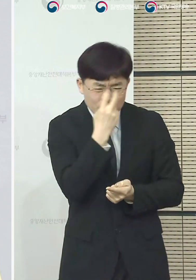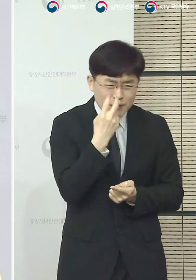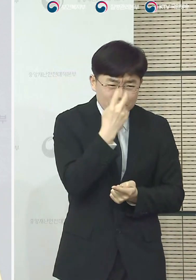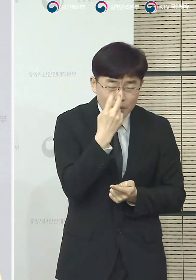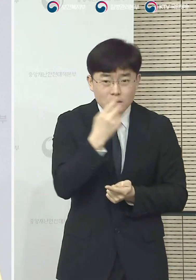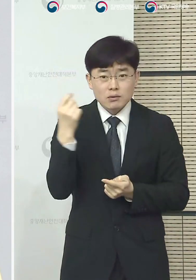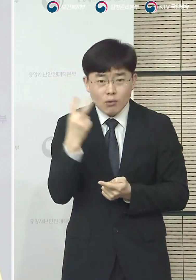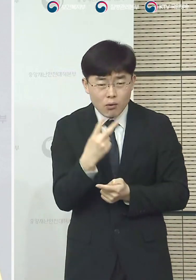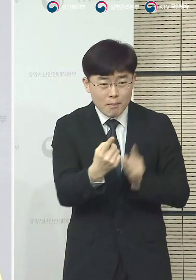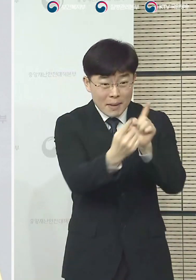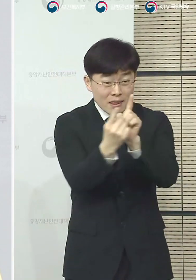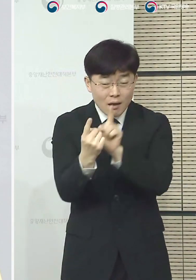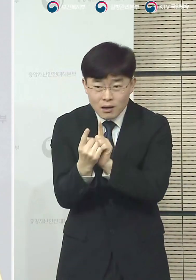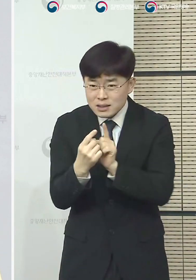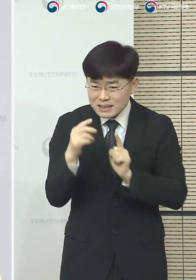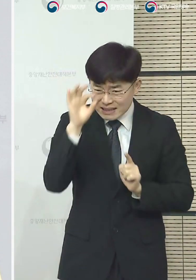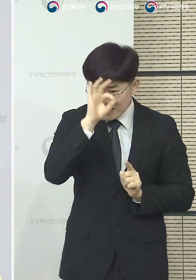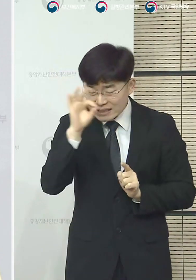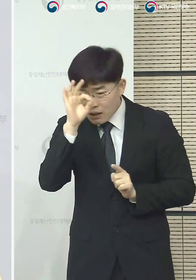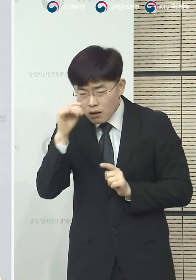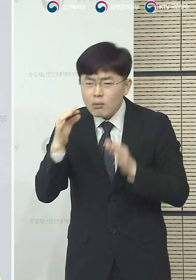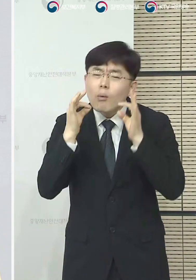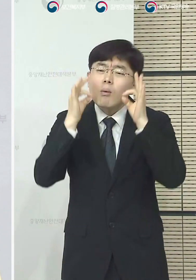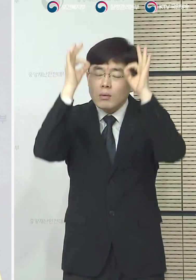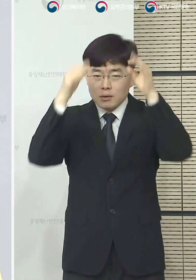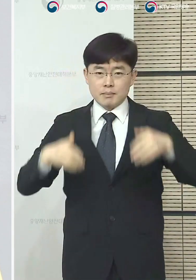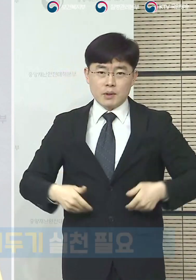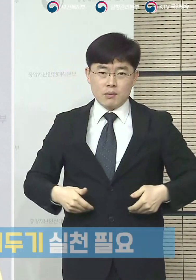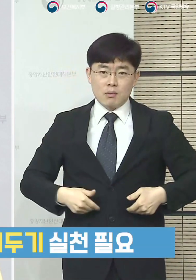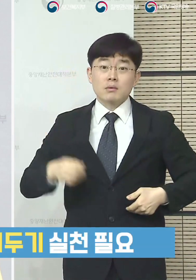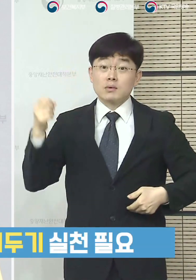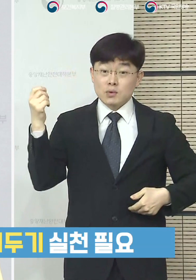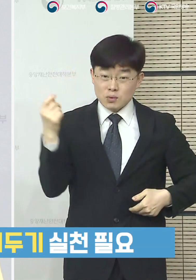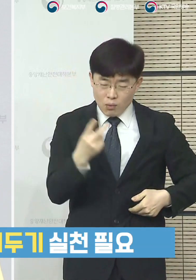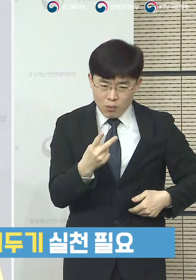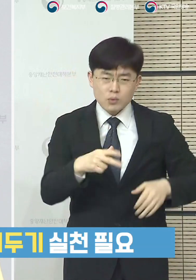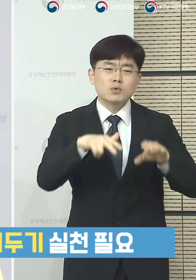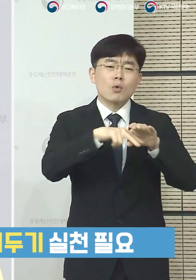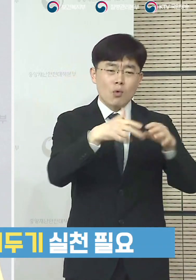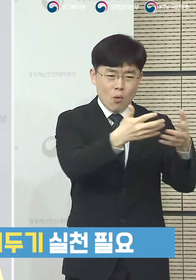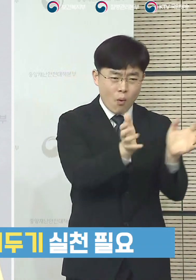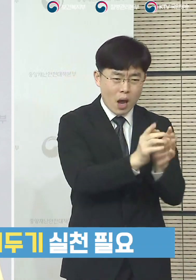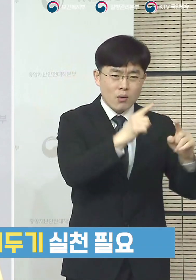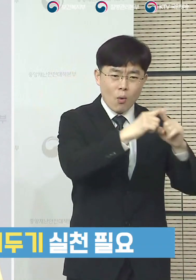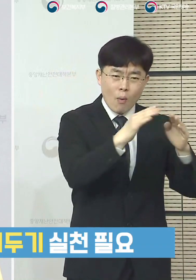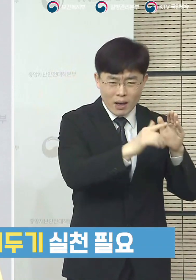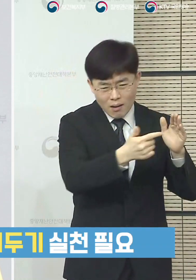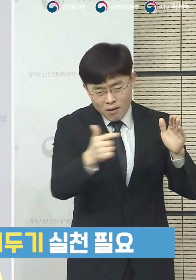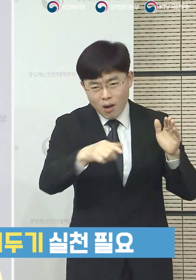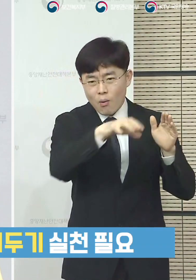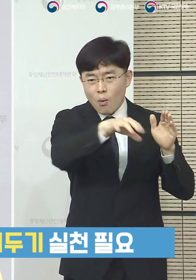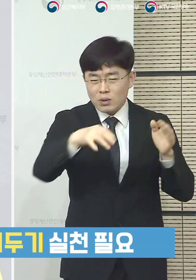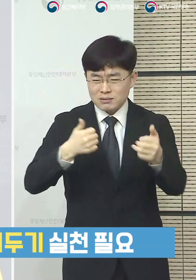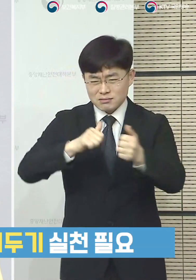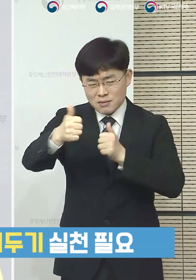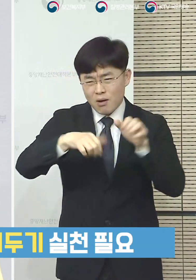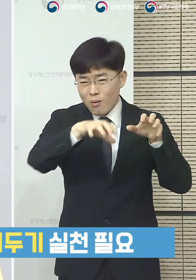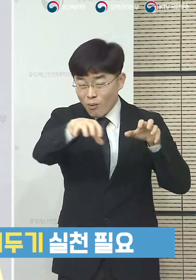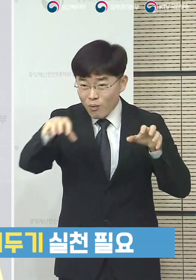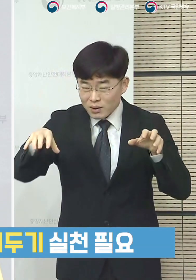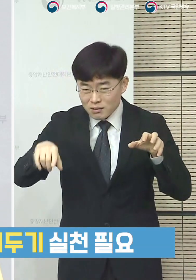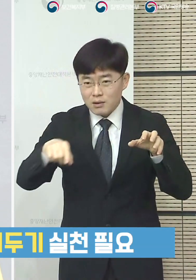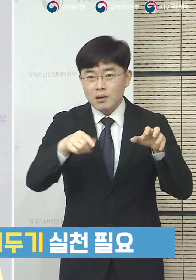환자를 찾고 접촉자를 차단하는 노력과 함께 종교시설, 사업장, 다중이용시설에서